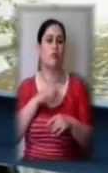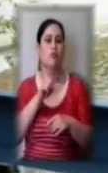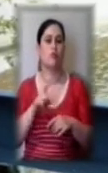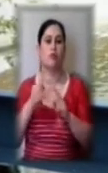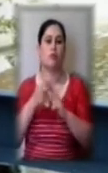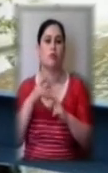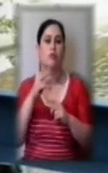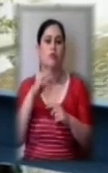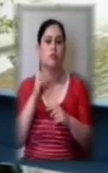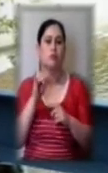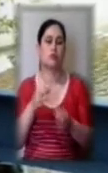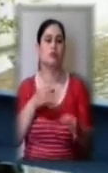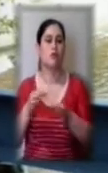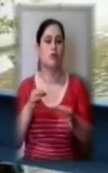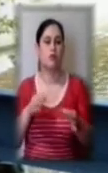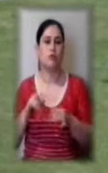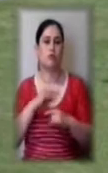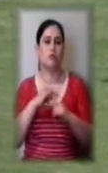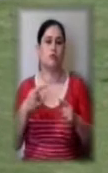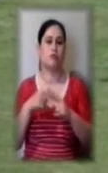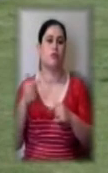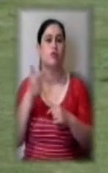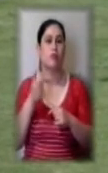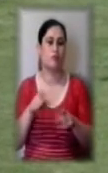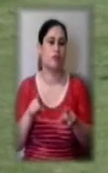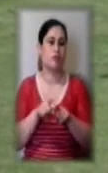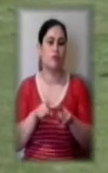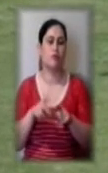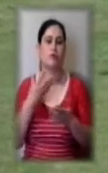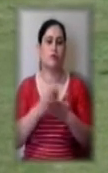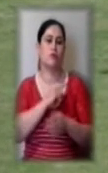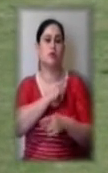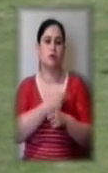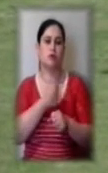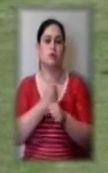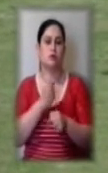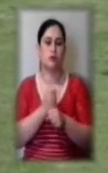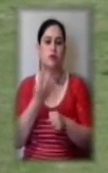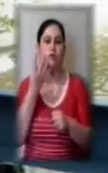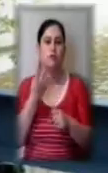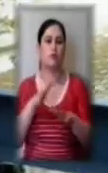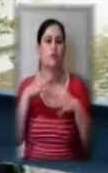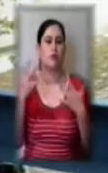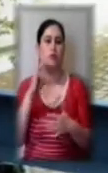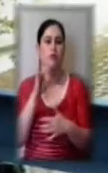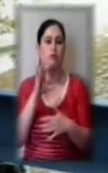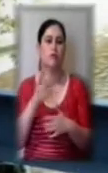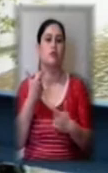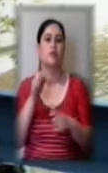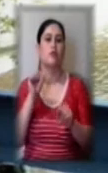Шахматний стілець разом з громадськістю, власними силами зроблено 4 великих навісів, де наші